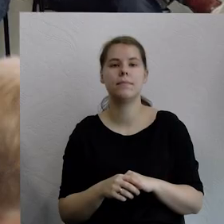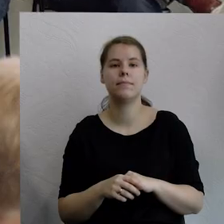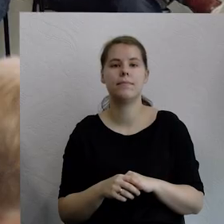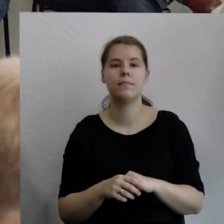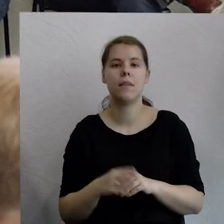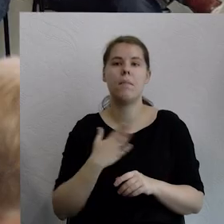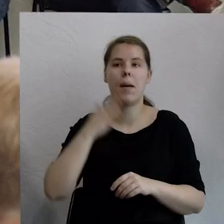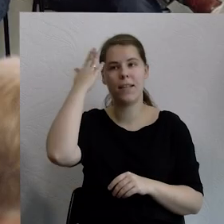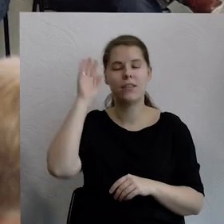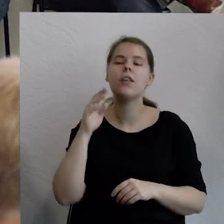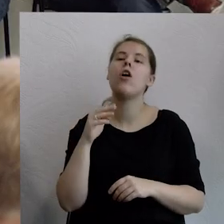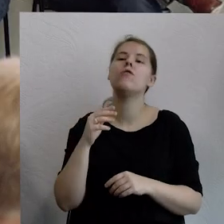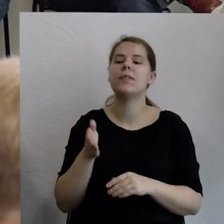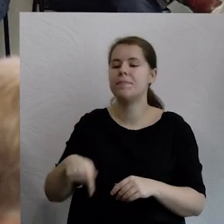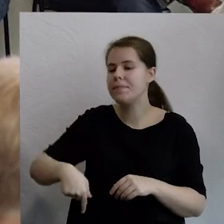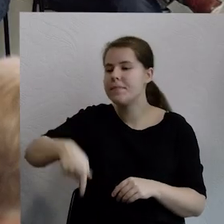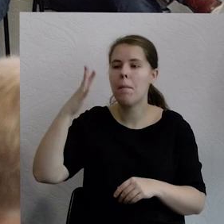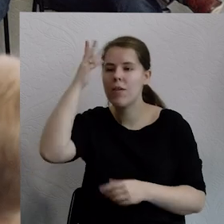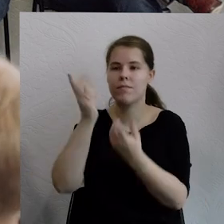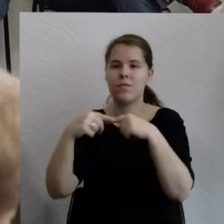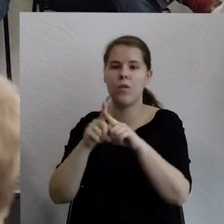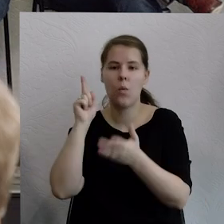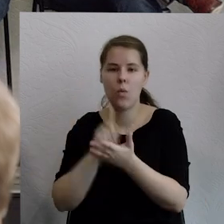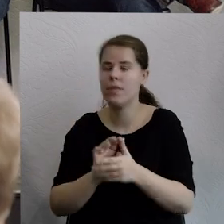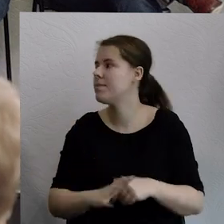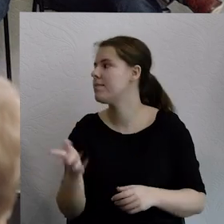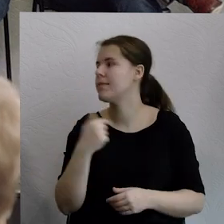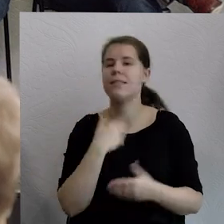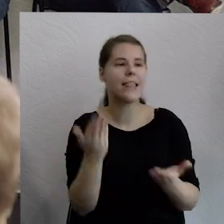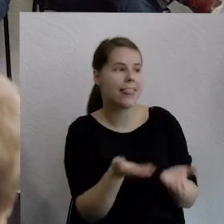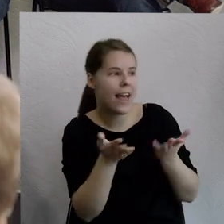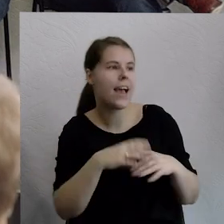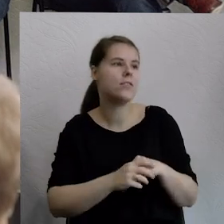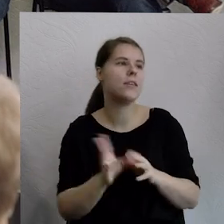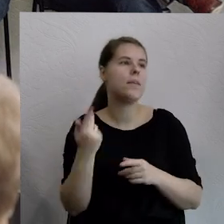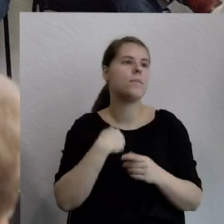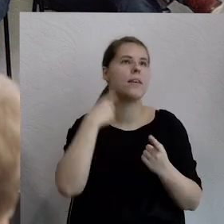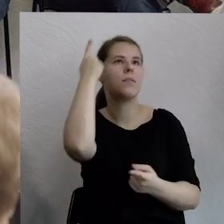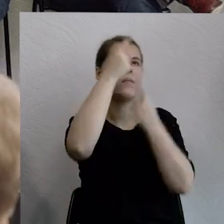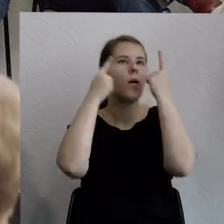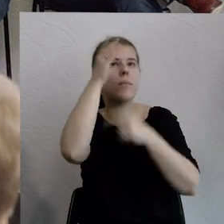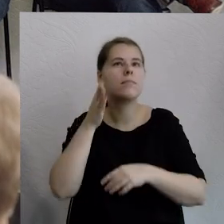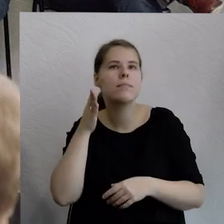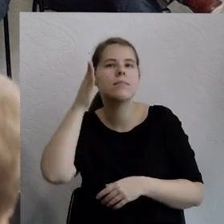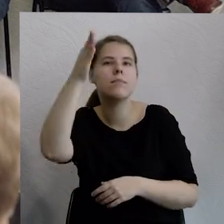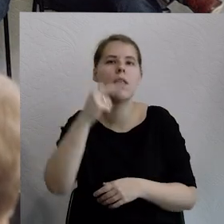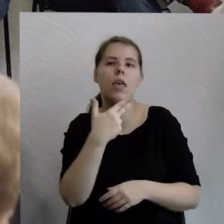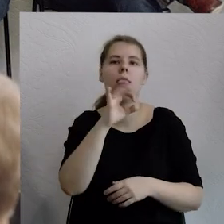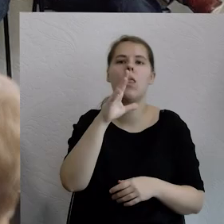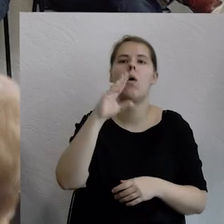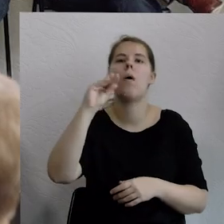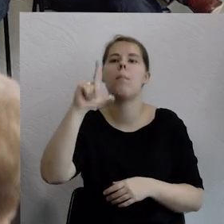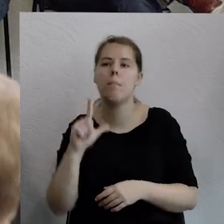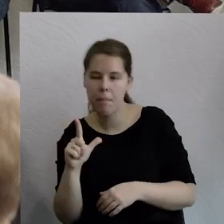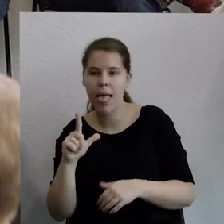się zbliżyło. To ja bym jednak Cię zachęcił, bo ja sobie wyobrażam, że do tego czasu jest Nobel z Forsythu i Ty jesteś